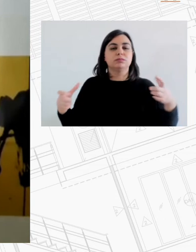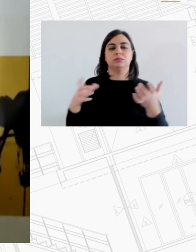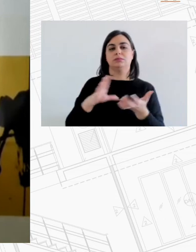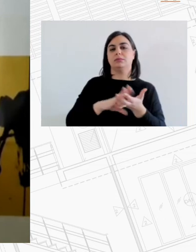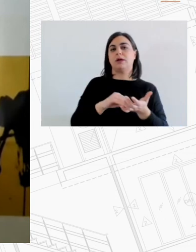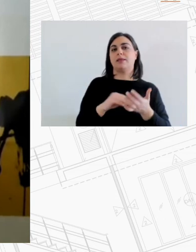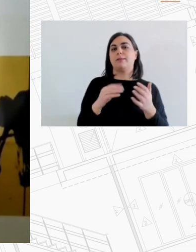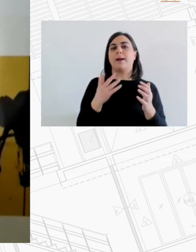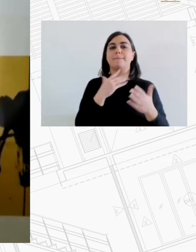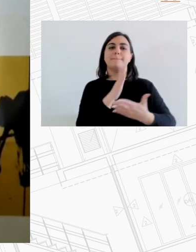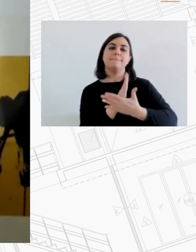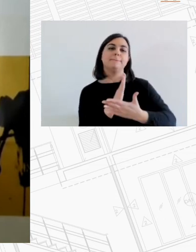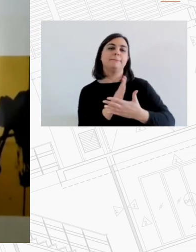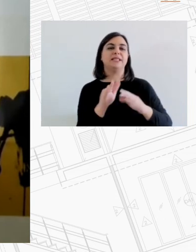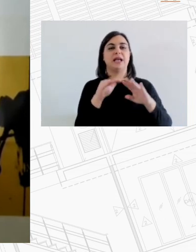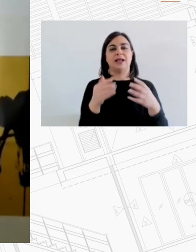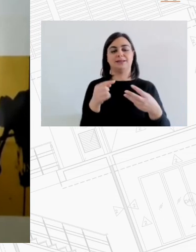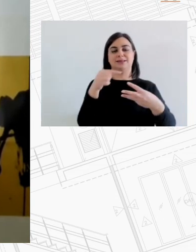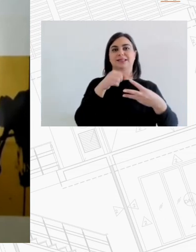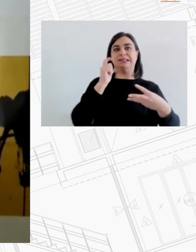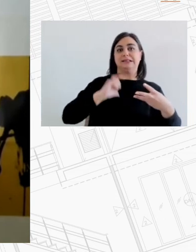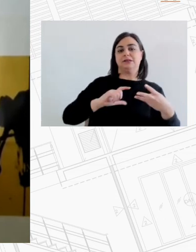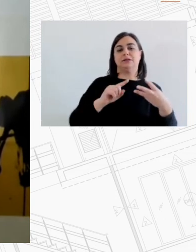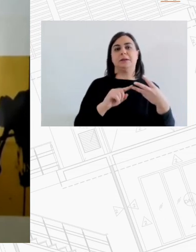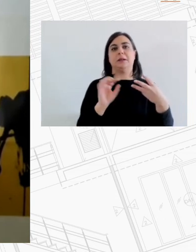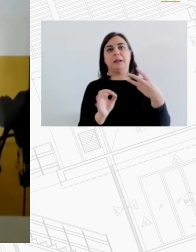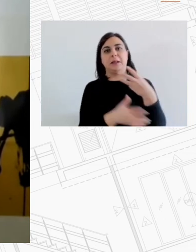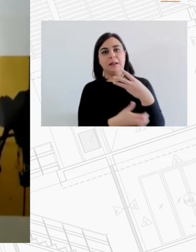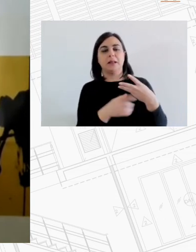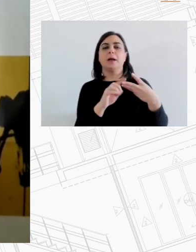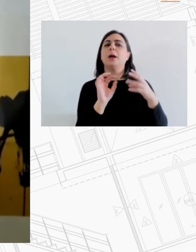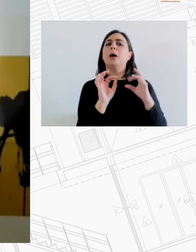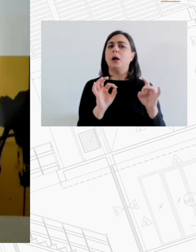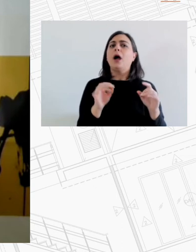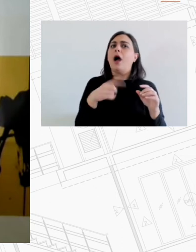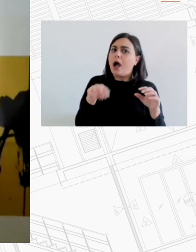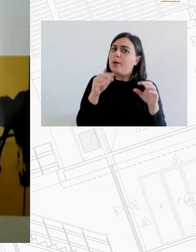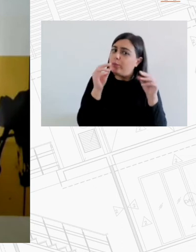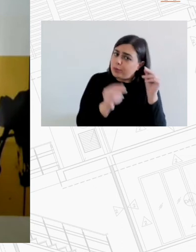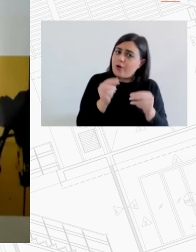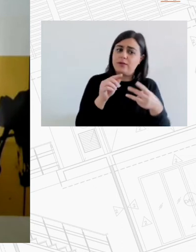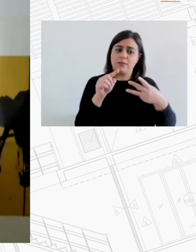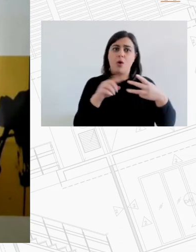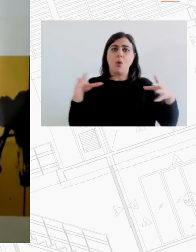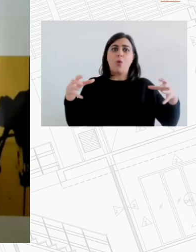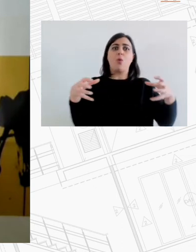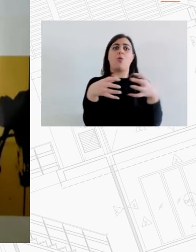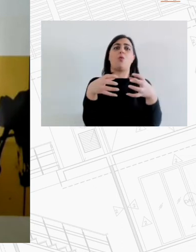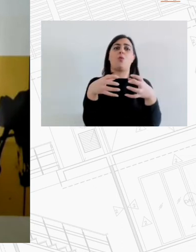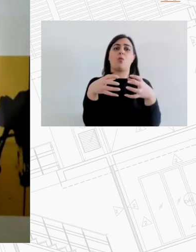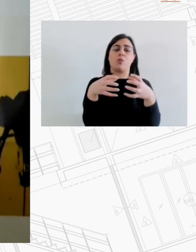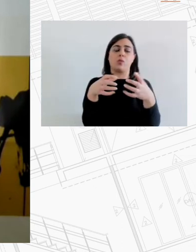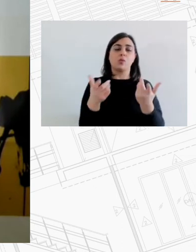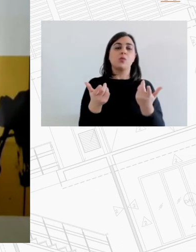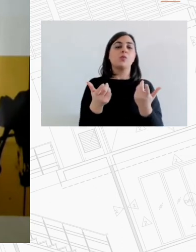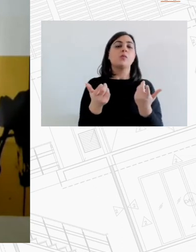πάντα για ποιους μιλάμε τελικά οπότε νομίζω ότι επειδή ακριβώς έχει αλλάξει το πλαίσιο πρέπει να αλλάξουμε και τον τρόπο που κοιτάμε της